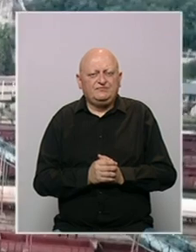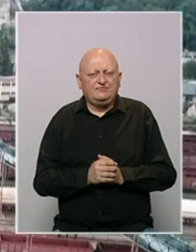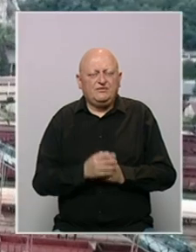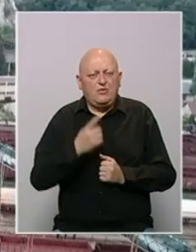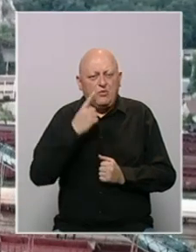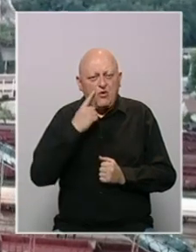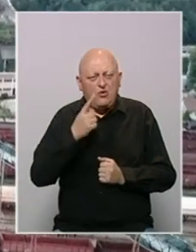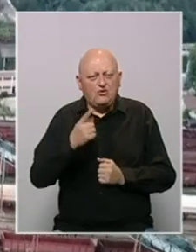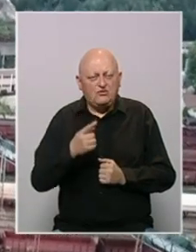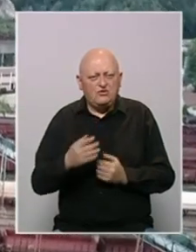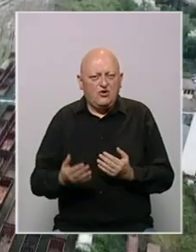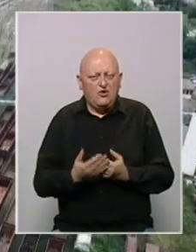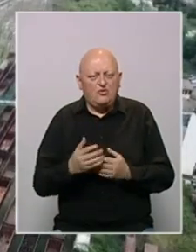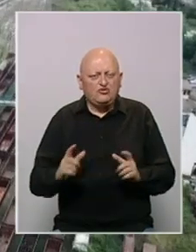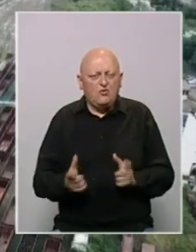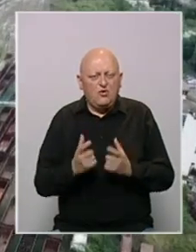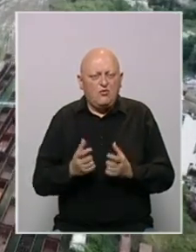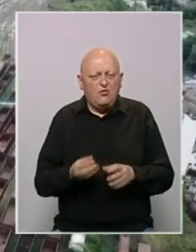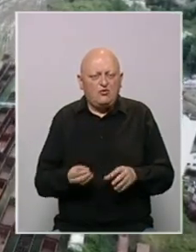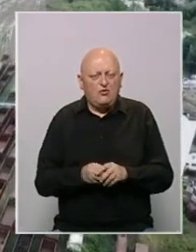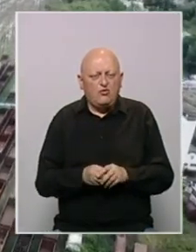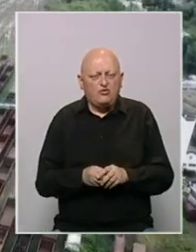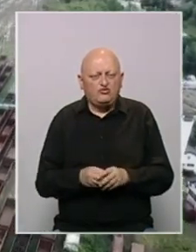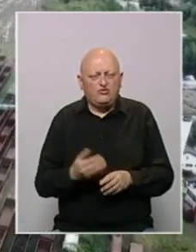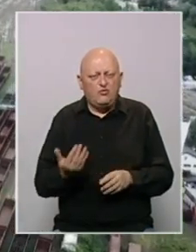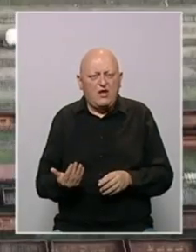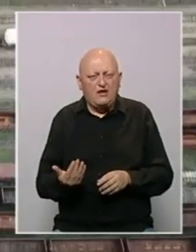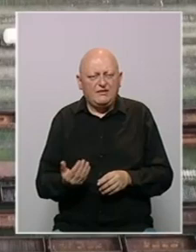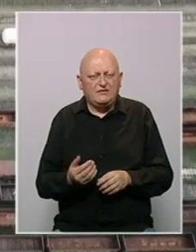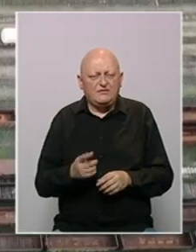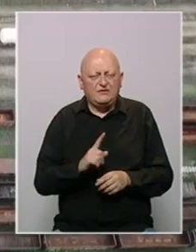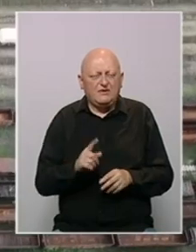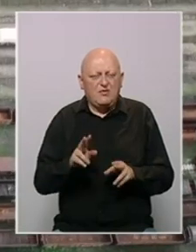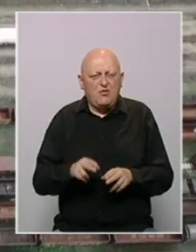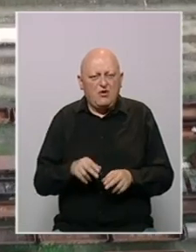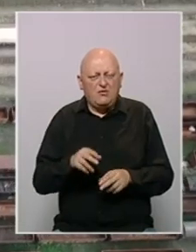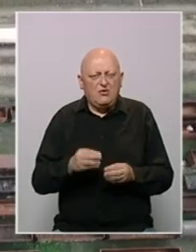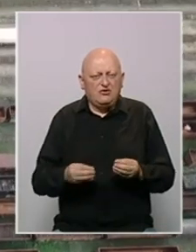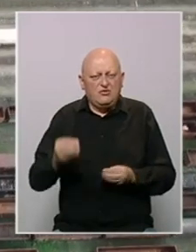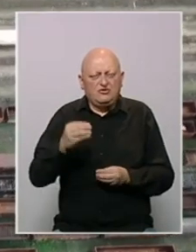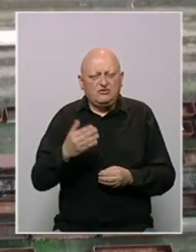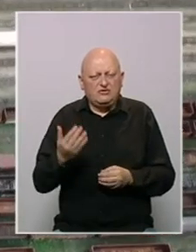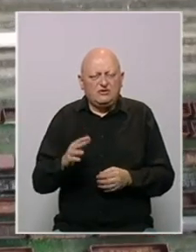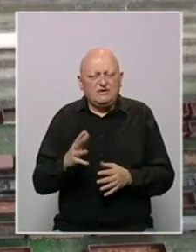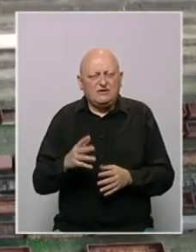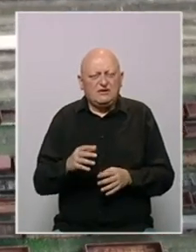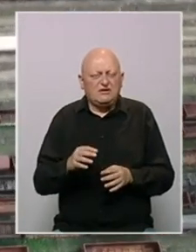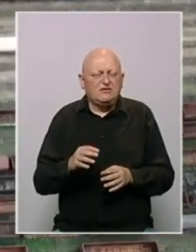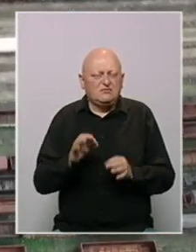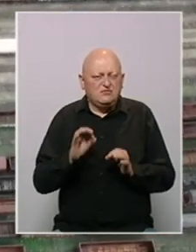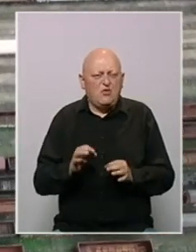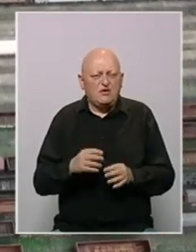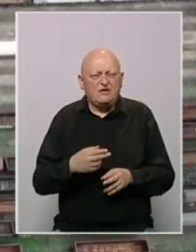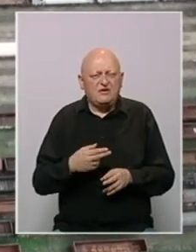Pokušat ćemo to da od nove godine budžetom ugradimo uplate. Nismo mogli da idemo na povećanje plata iz nekih objektivnih